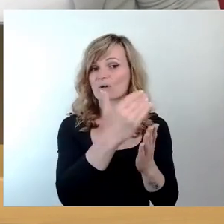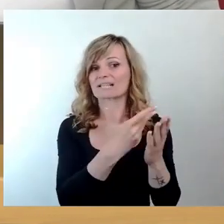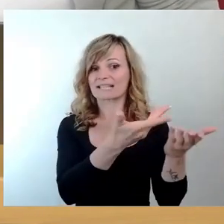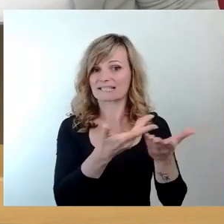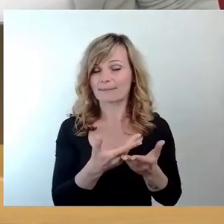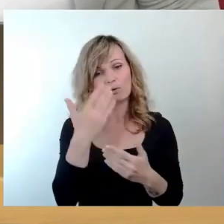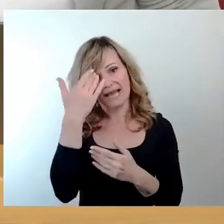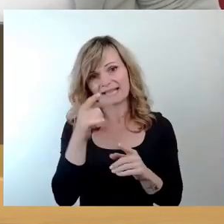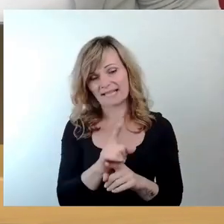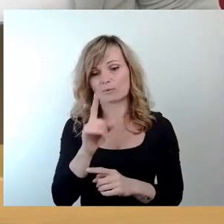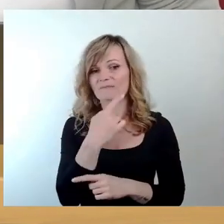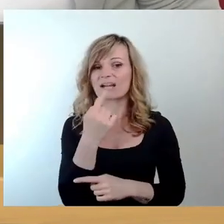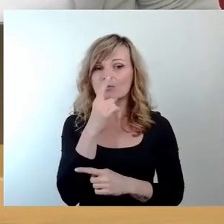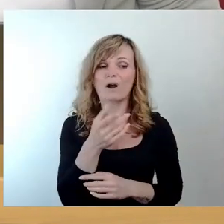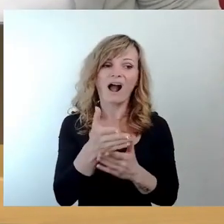können.